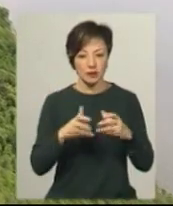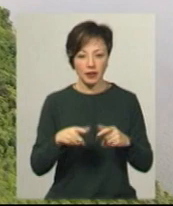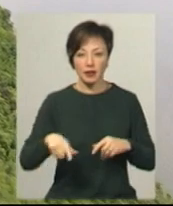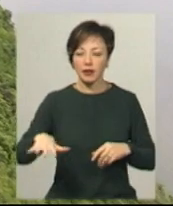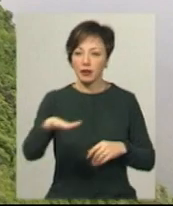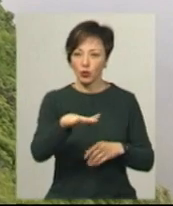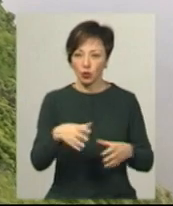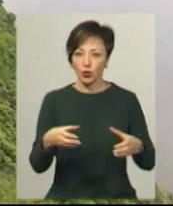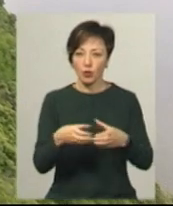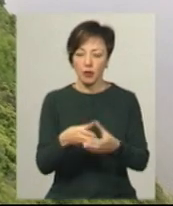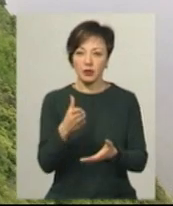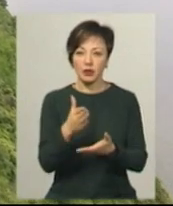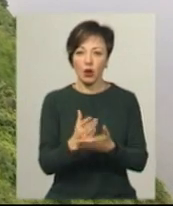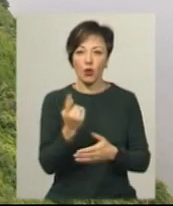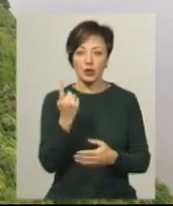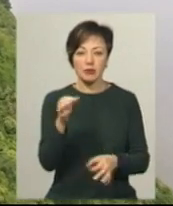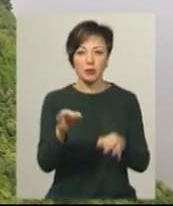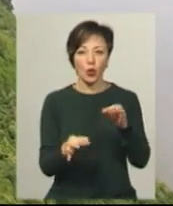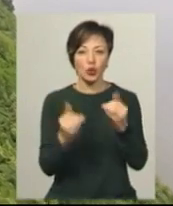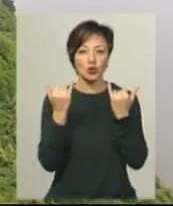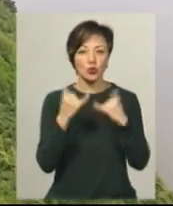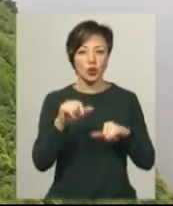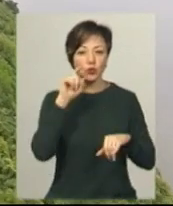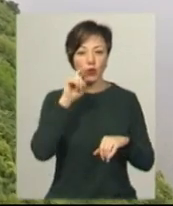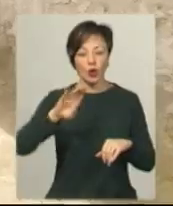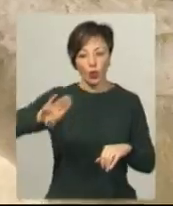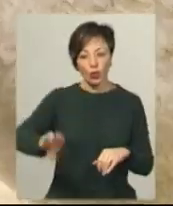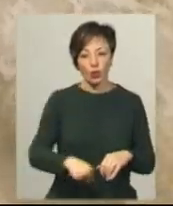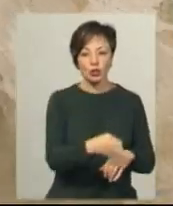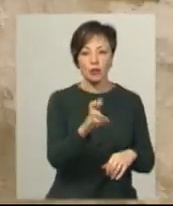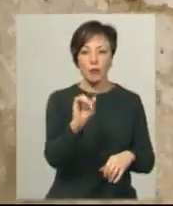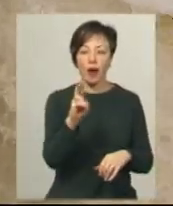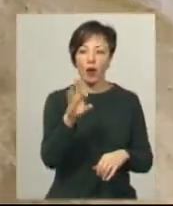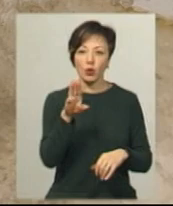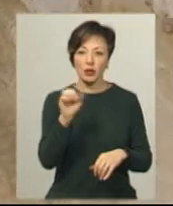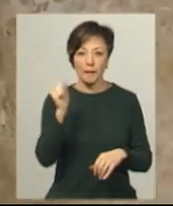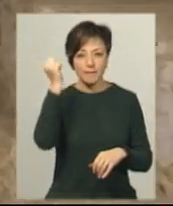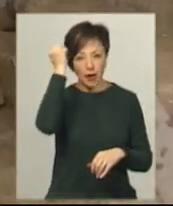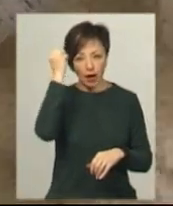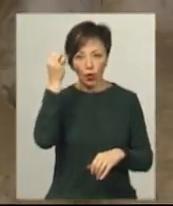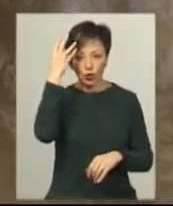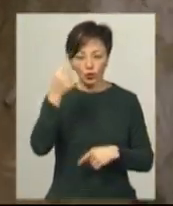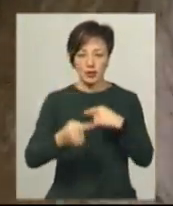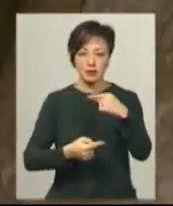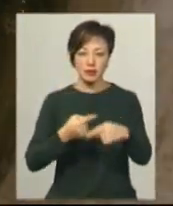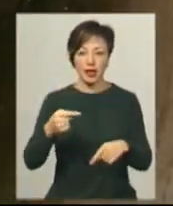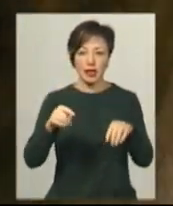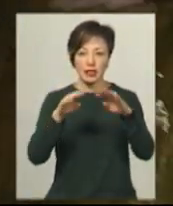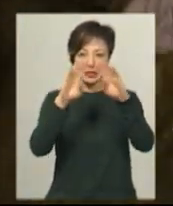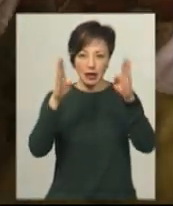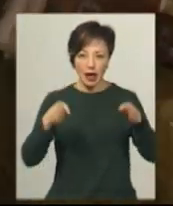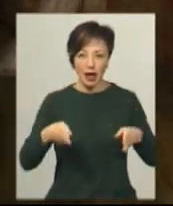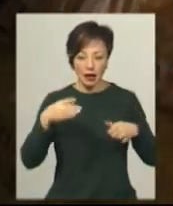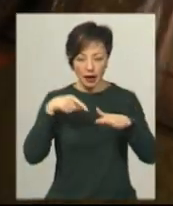території громади розташоване одне із природних чудес України – урочище Бакота та пам'ятка культурної спадщини – Бакотський скильний монастир.